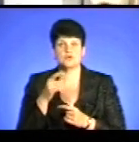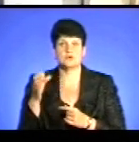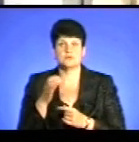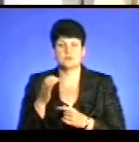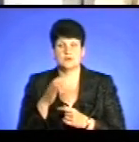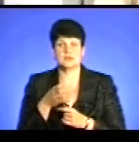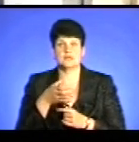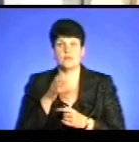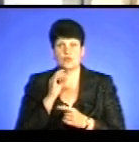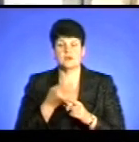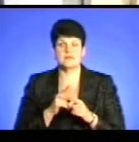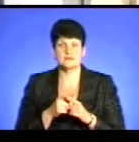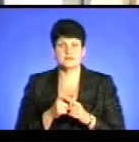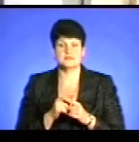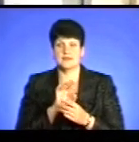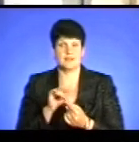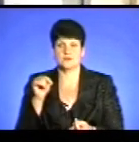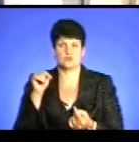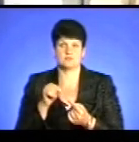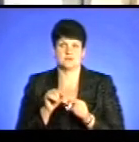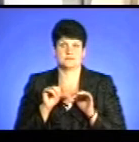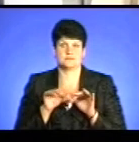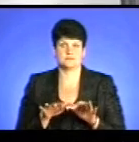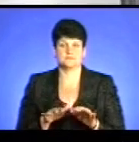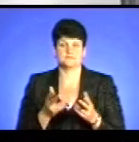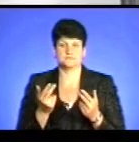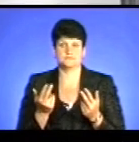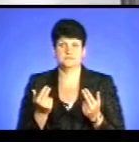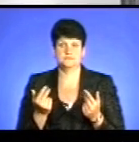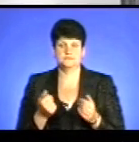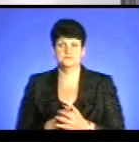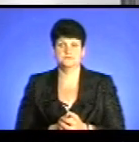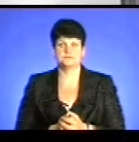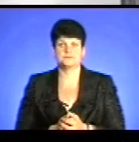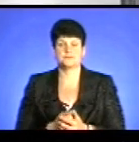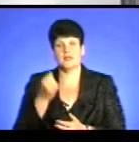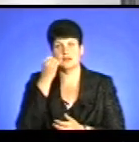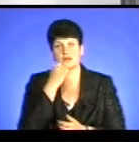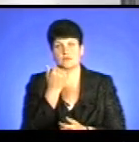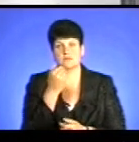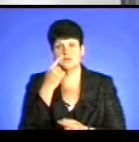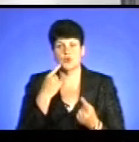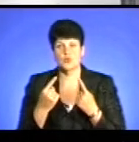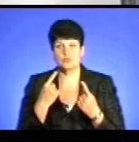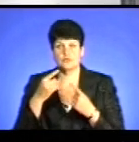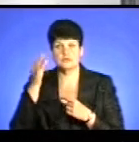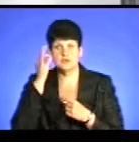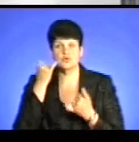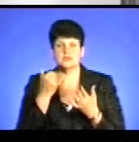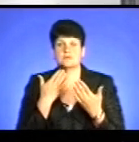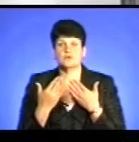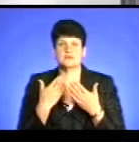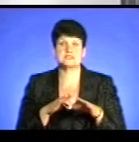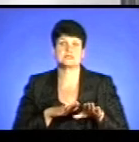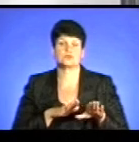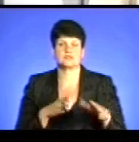вода – це категорично несумісні речі. Несумісні речі, це однозначно. Тож я дякую Вам за розмови і нагадаю, що ми сьогодні спілкувалися